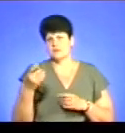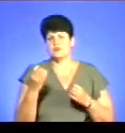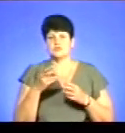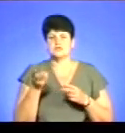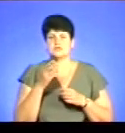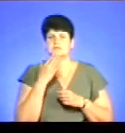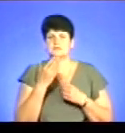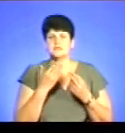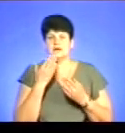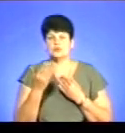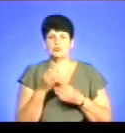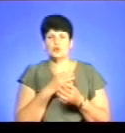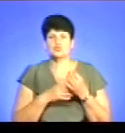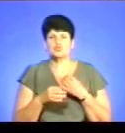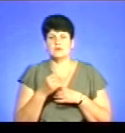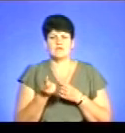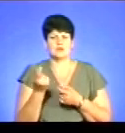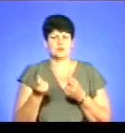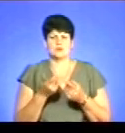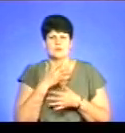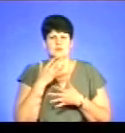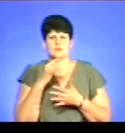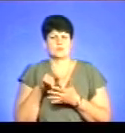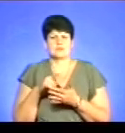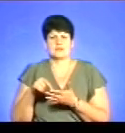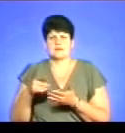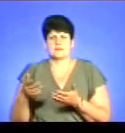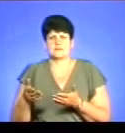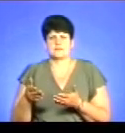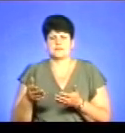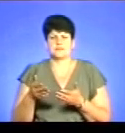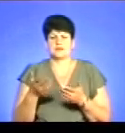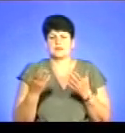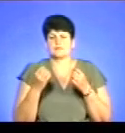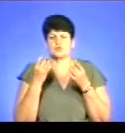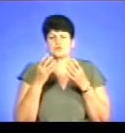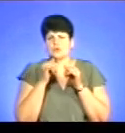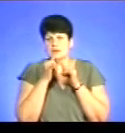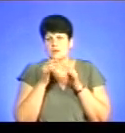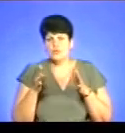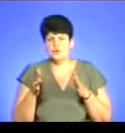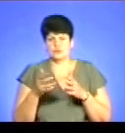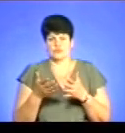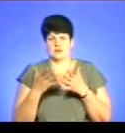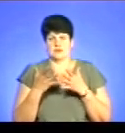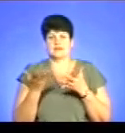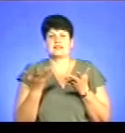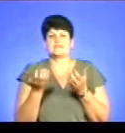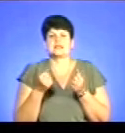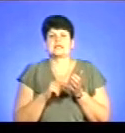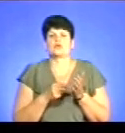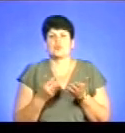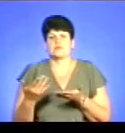запитатися, ходили йти в якусь консультацію, бо виникло дуже багато таких запитань. Просто не можна на них знайти. Іде навіть, де взяти ці довідки?